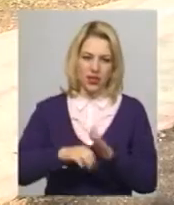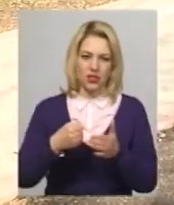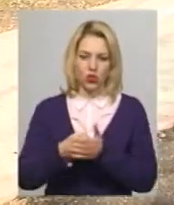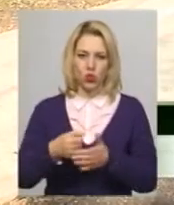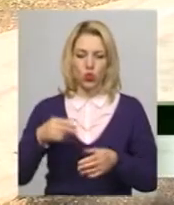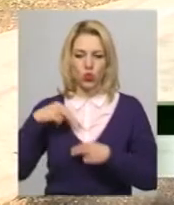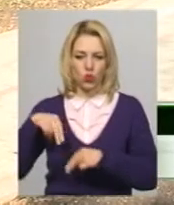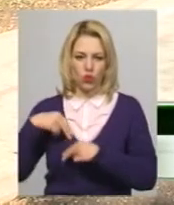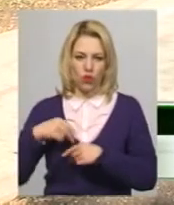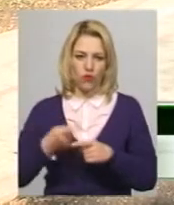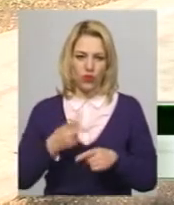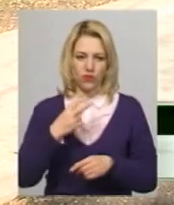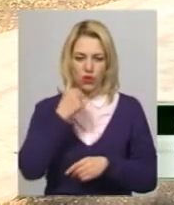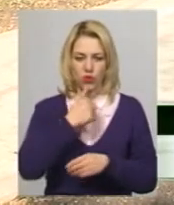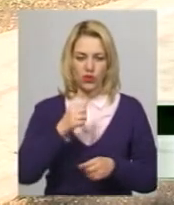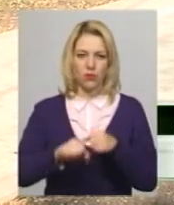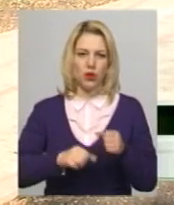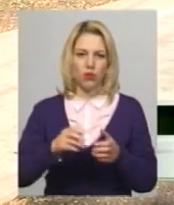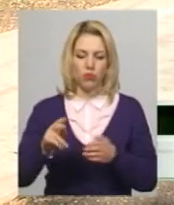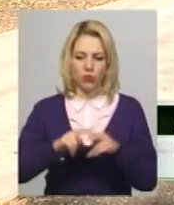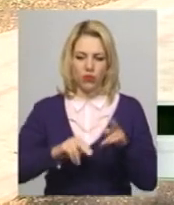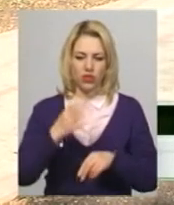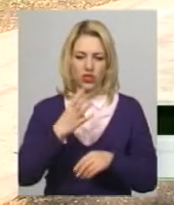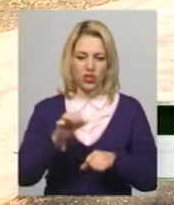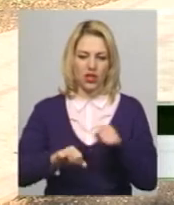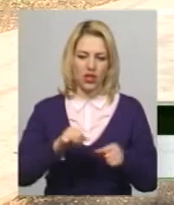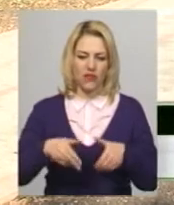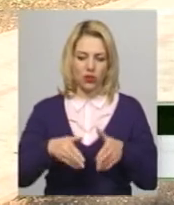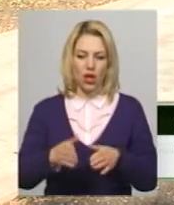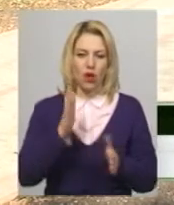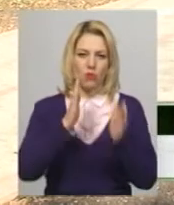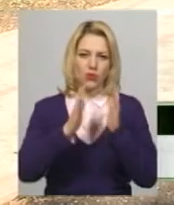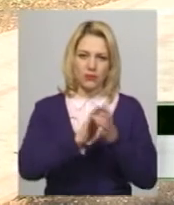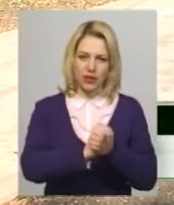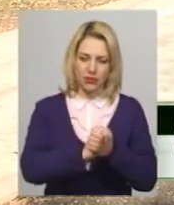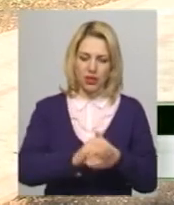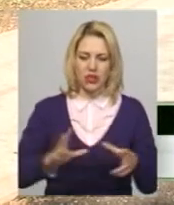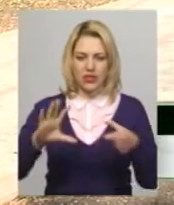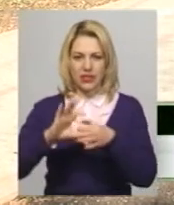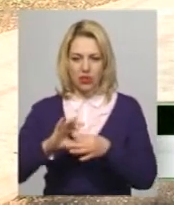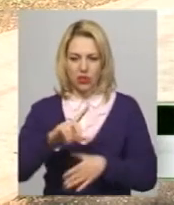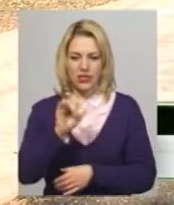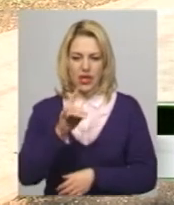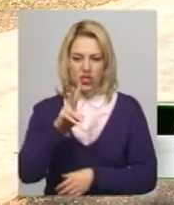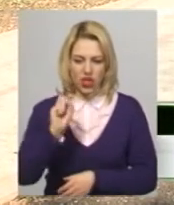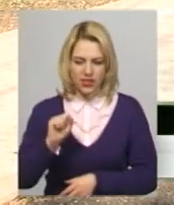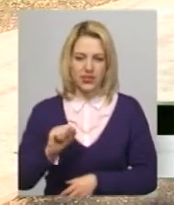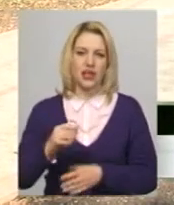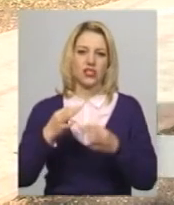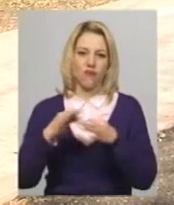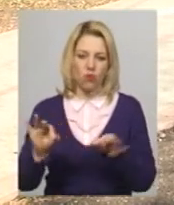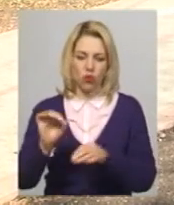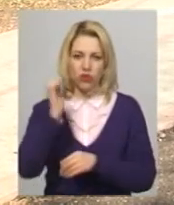два роки у Хмельницькому побудували чотири велодоріжки. Три з них з'єднують проспект Миро із вулицею Зарічанської, Свободи та Старокостянтинівським шосе.